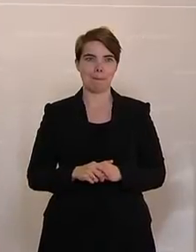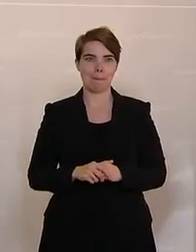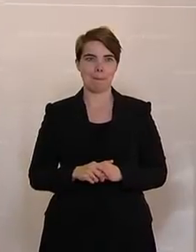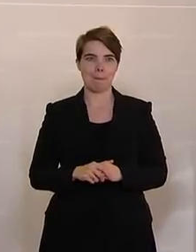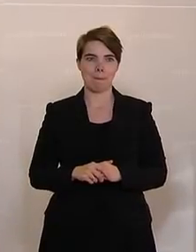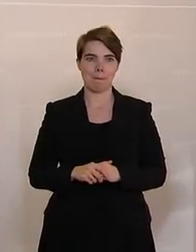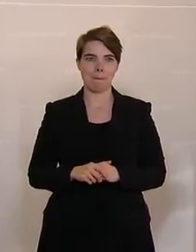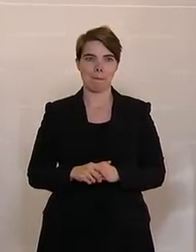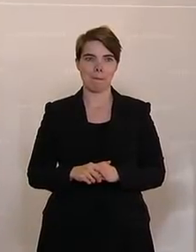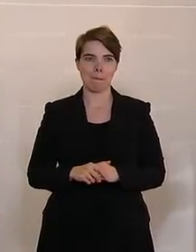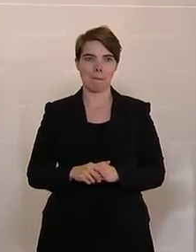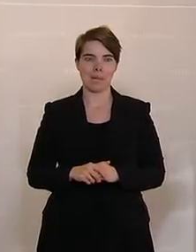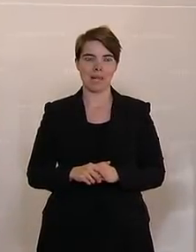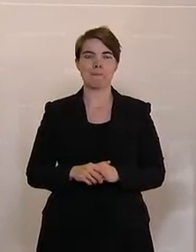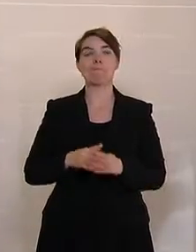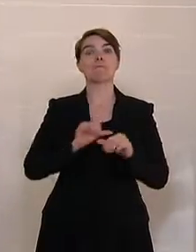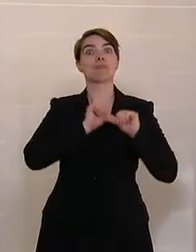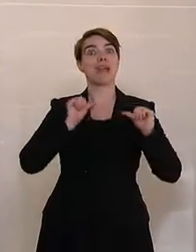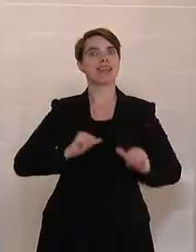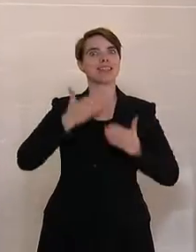digitalen Unterricht umsetzen, betont Nico Machetti von der ÖVP.